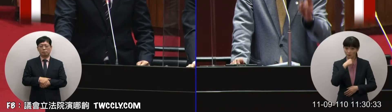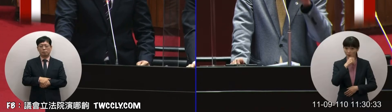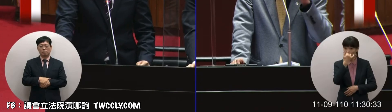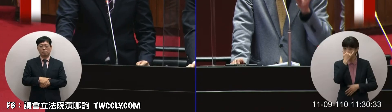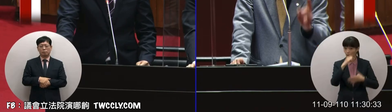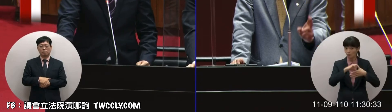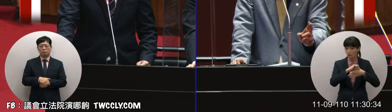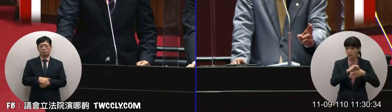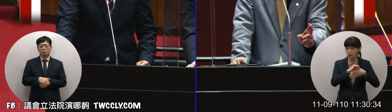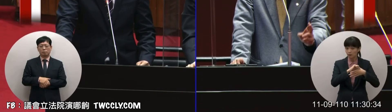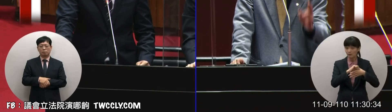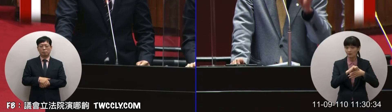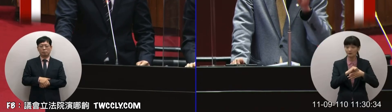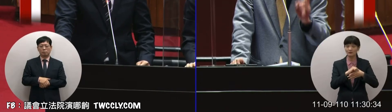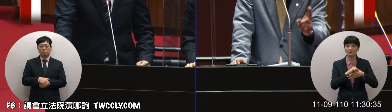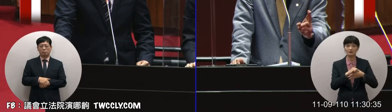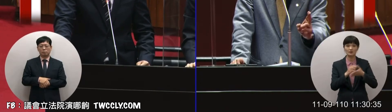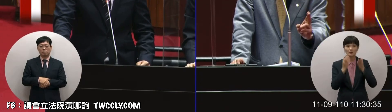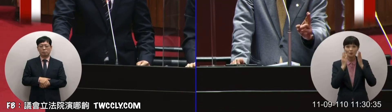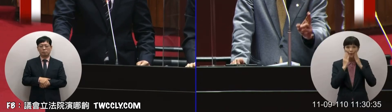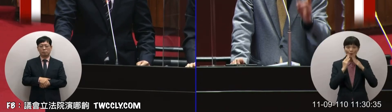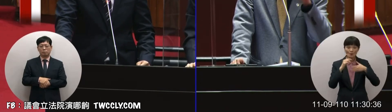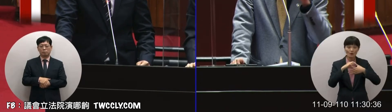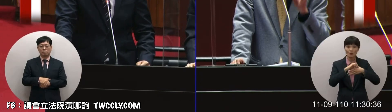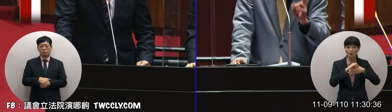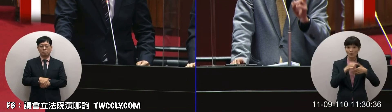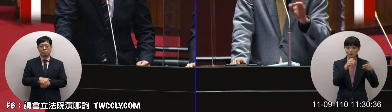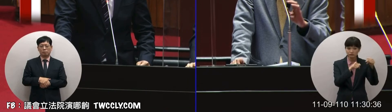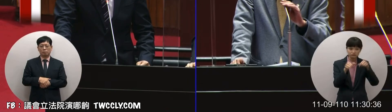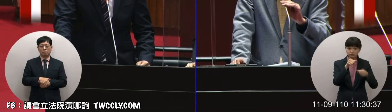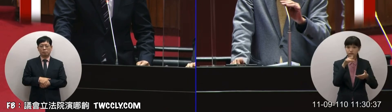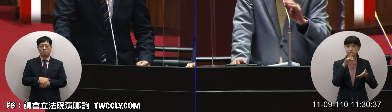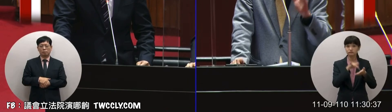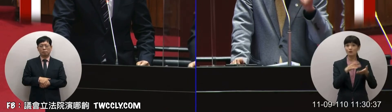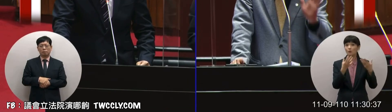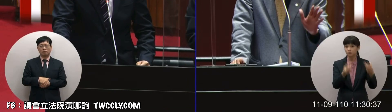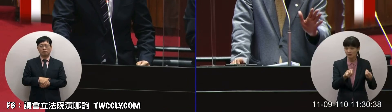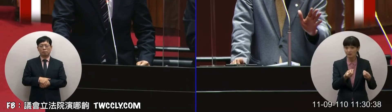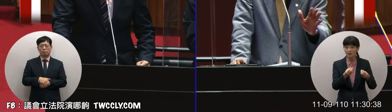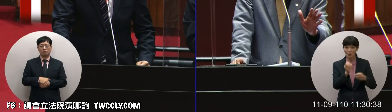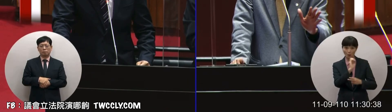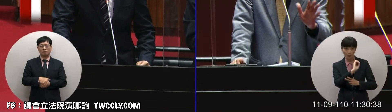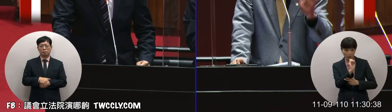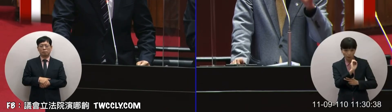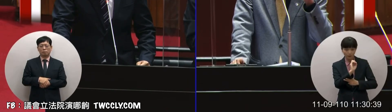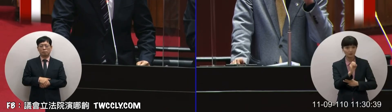肉是沒有瘦肉精零減吃的這點要特別注意